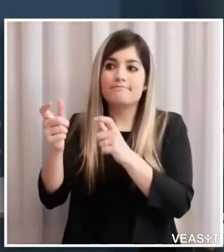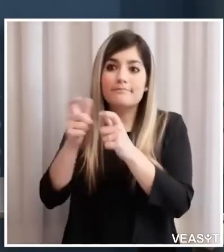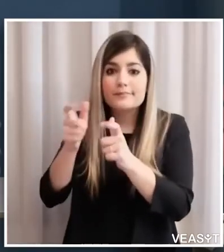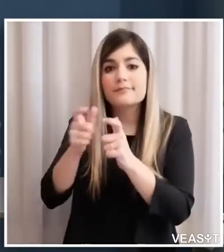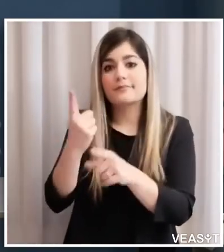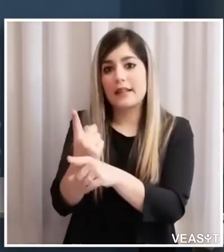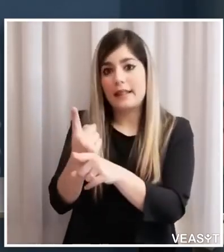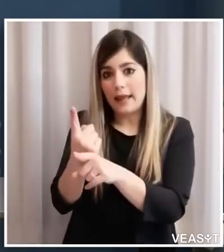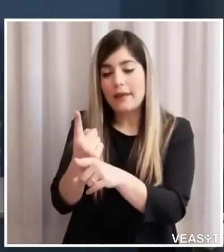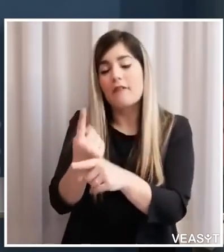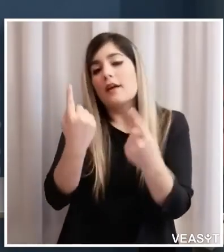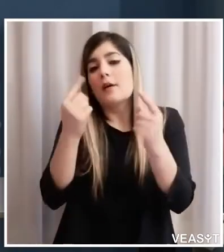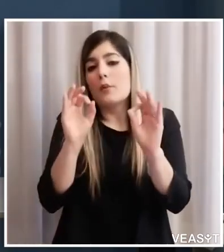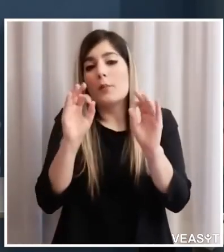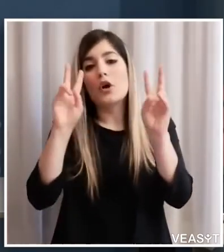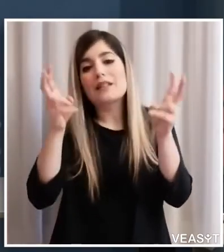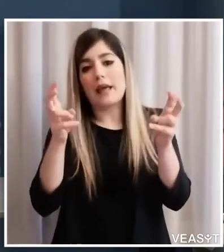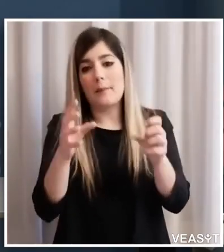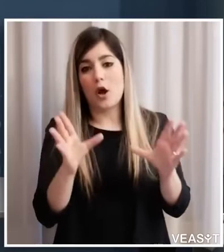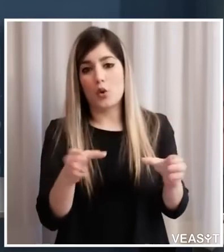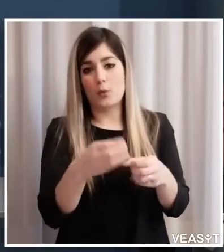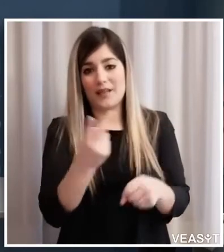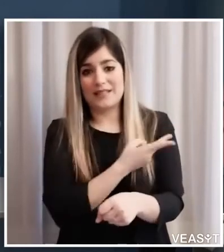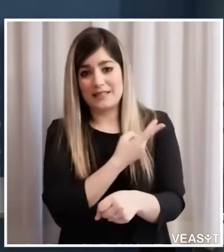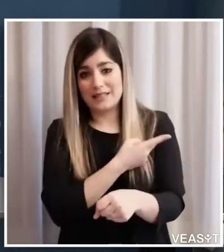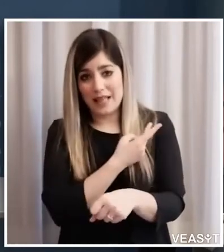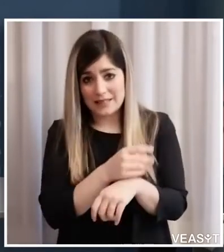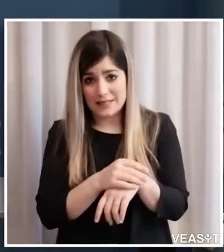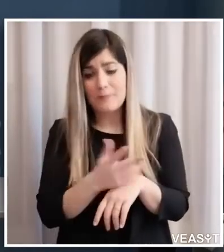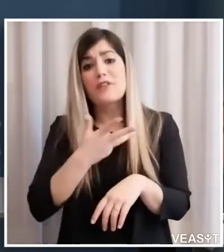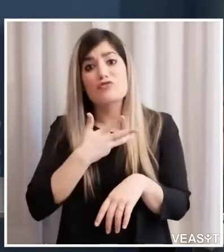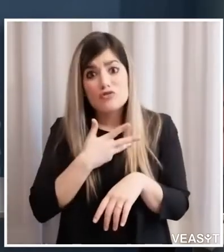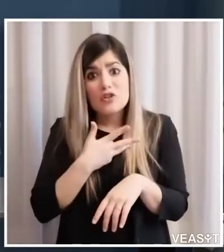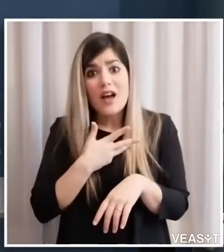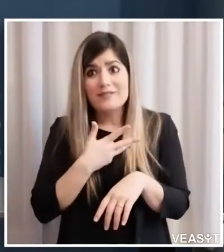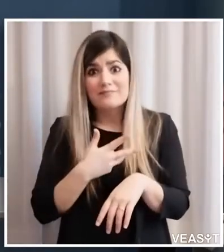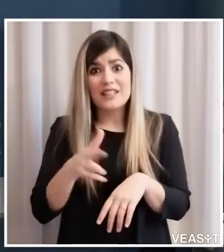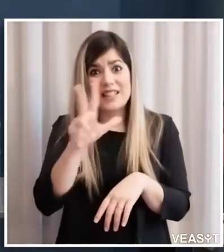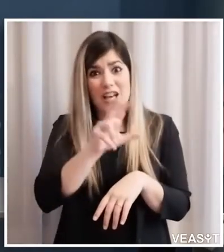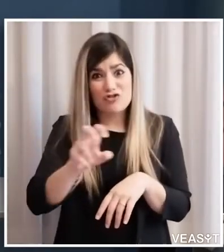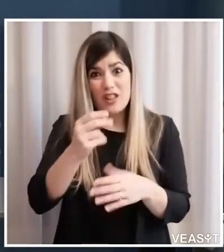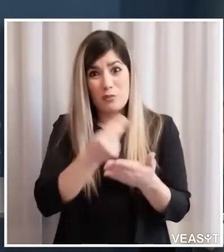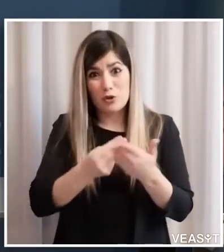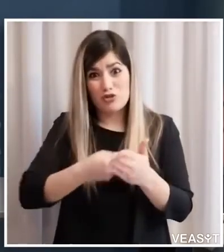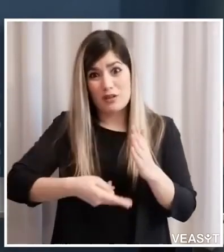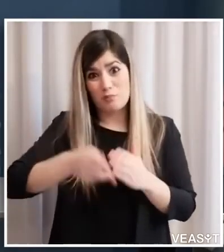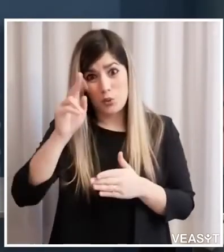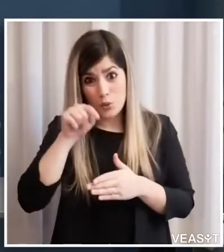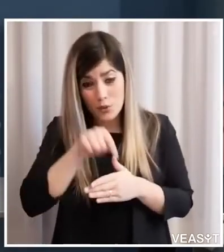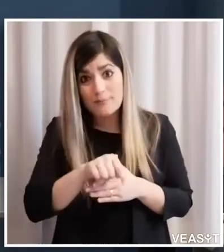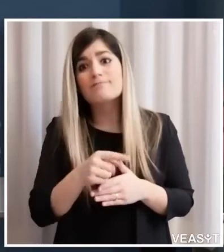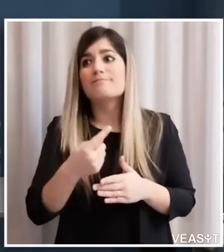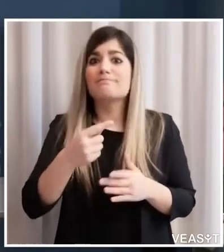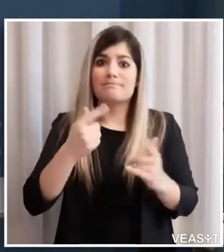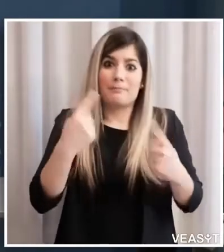partire con i più di 329 progetti per più di 75.000 bambini nei mesi